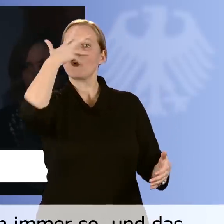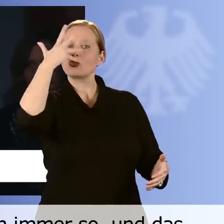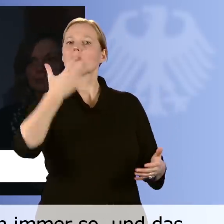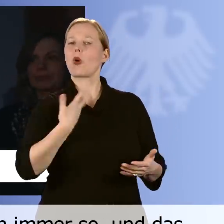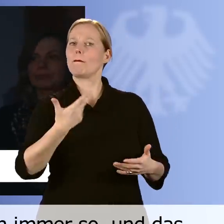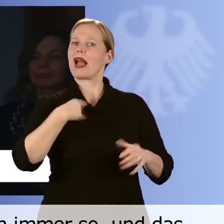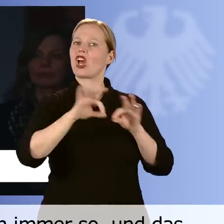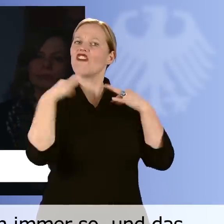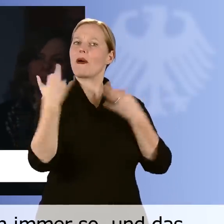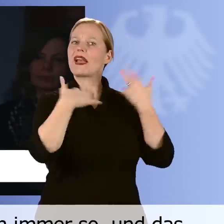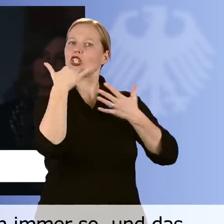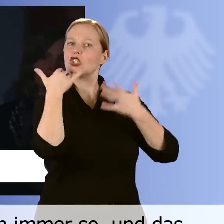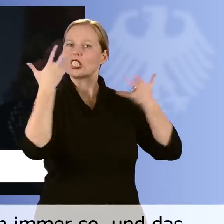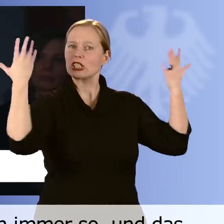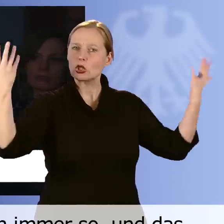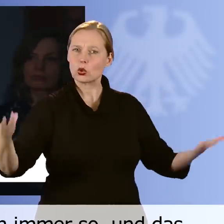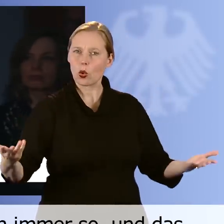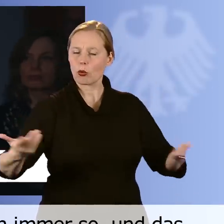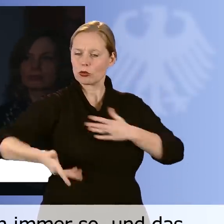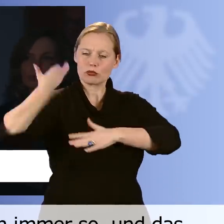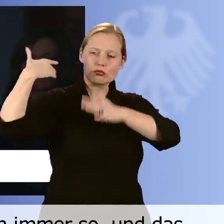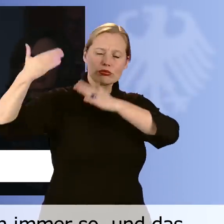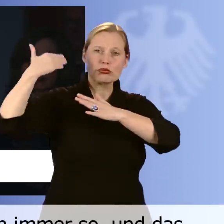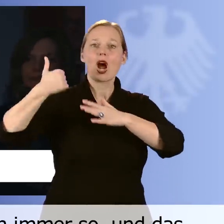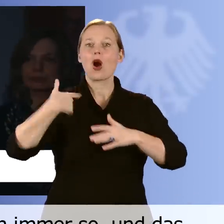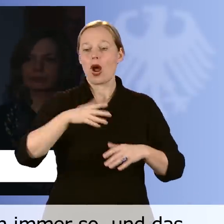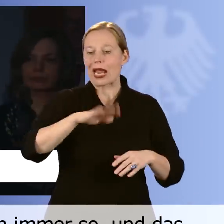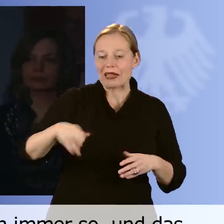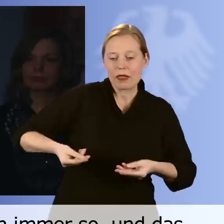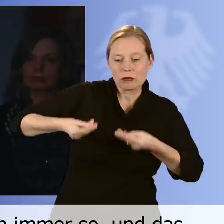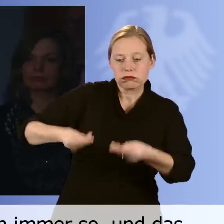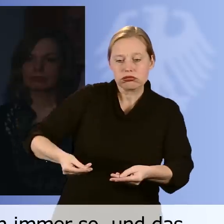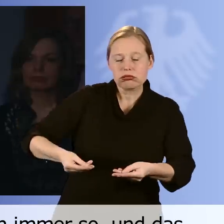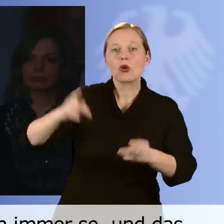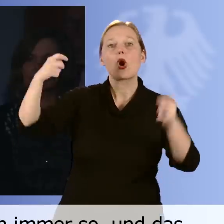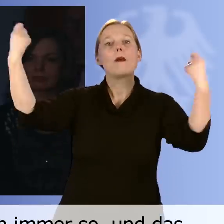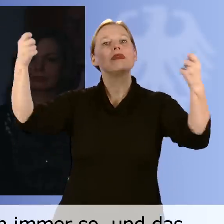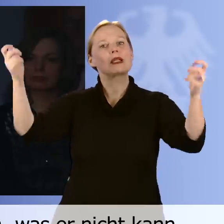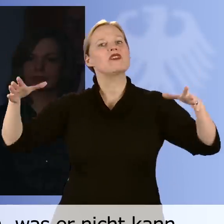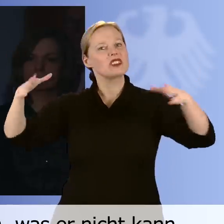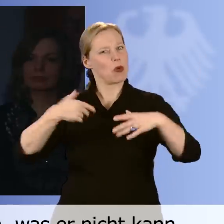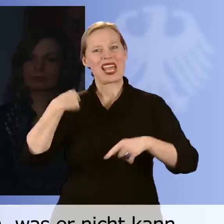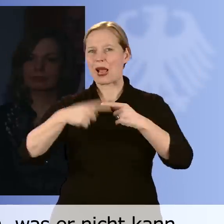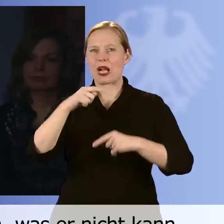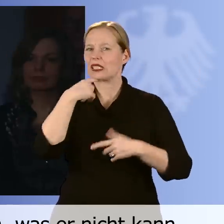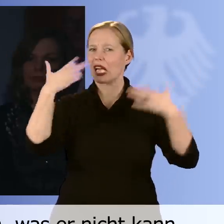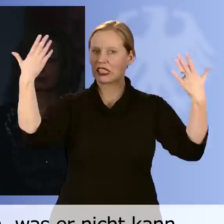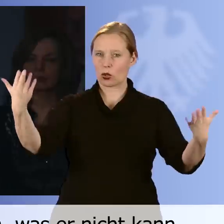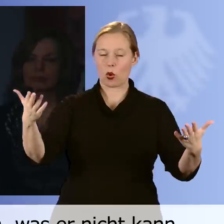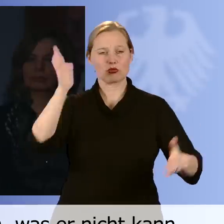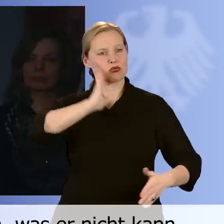Familiengeschichte so gewesen und wo sich auch meinen Kindern und in einem Betrieb, in jeder Betriebsversammlung sagt, zur